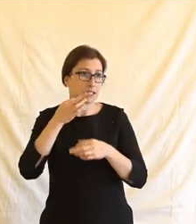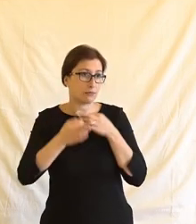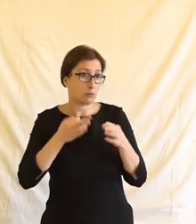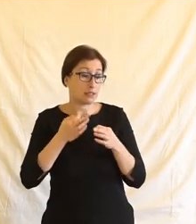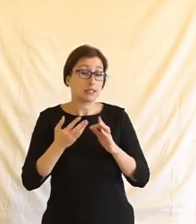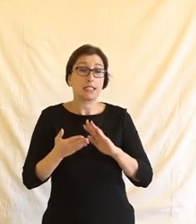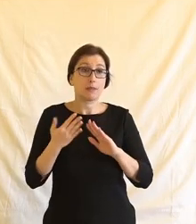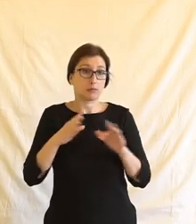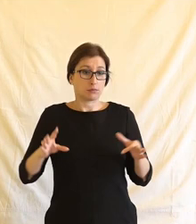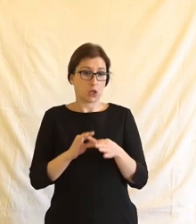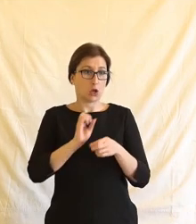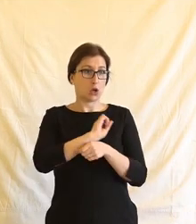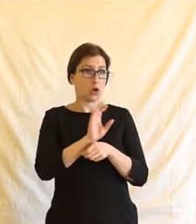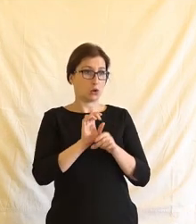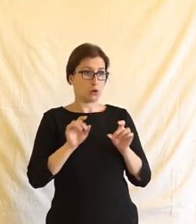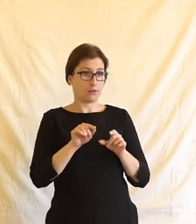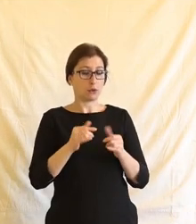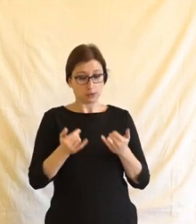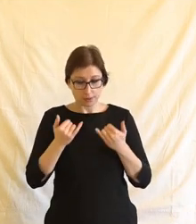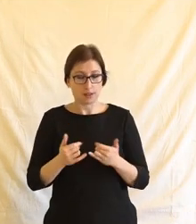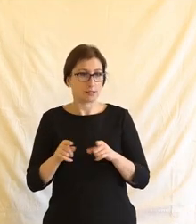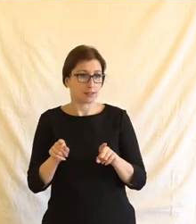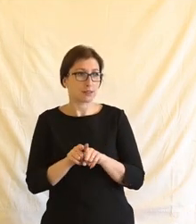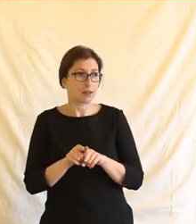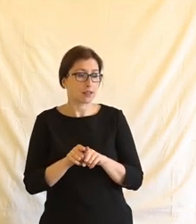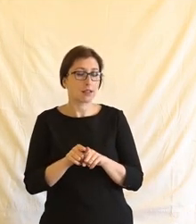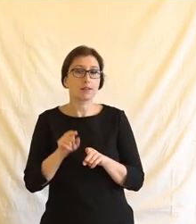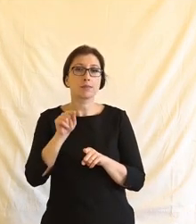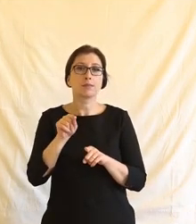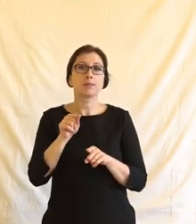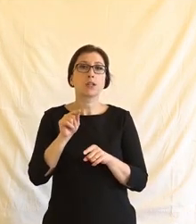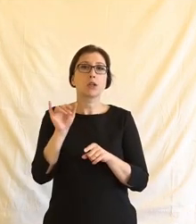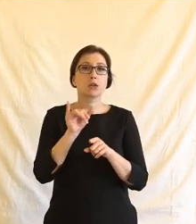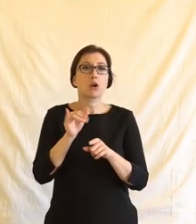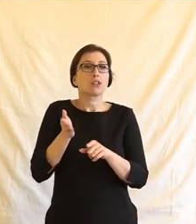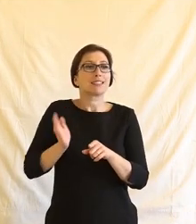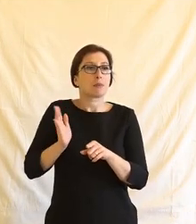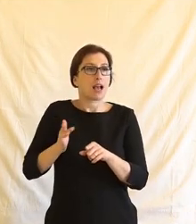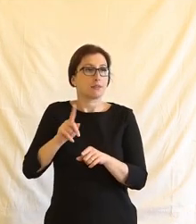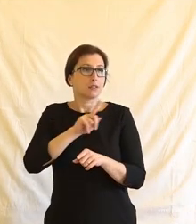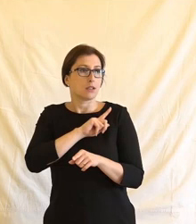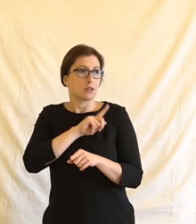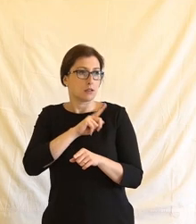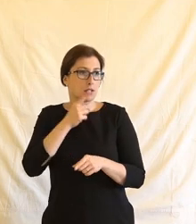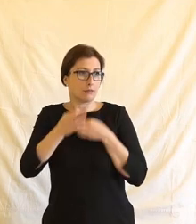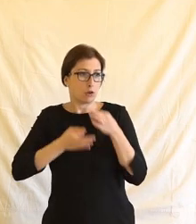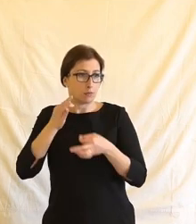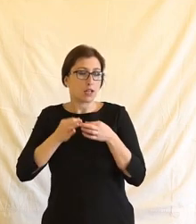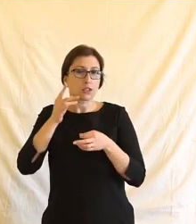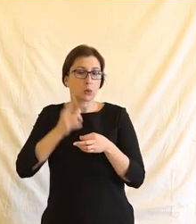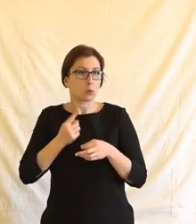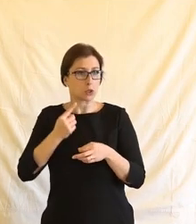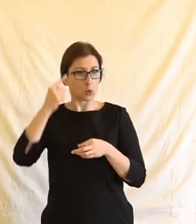třeba to, co bylo v tom covidu a to, co děláme i dneska, je, že zpracovatel nebo zprávce osobních údajů prostě musí být dostatečně